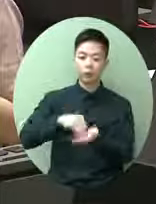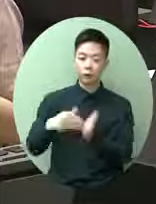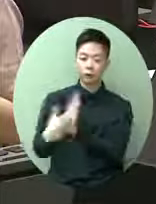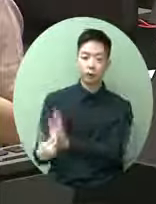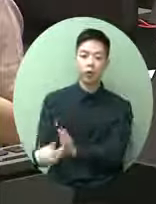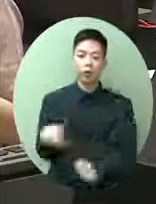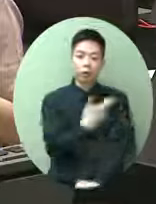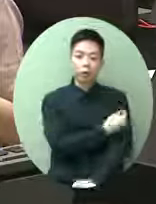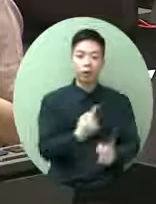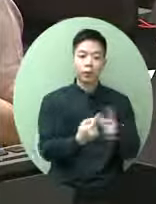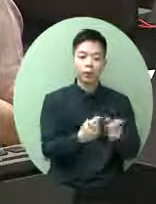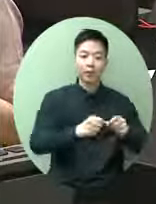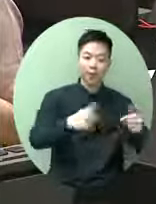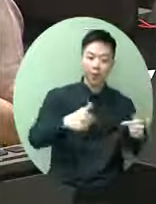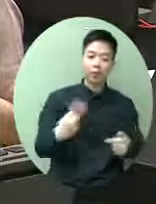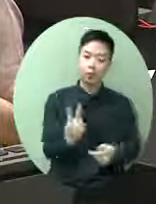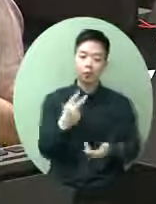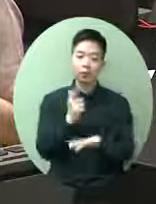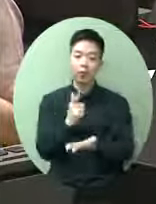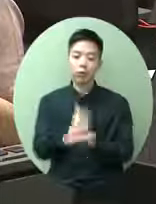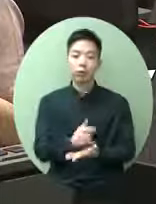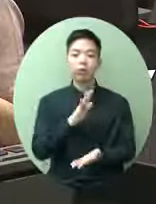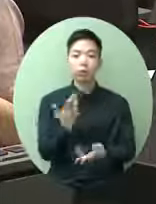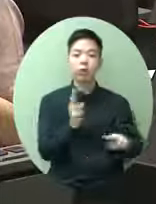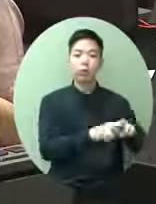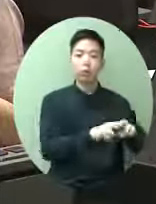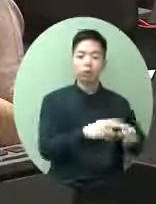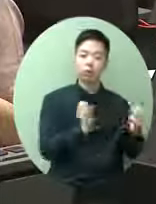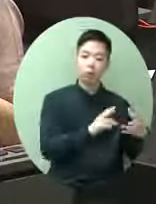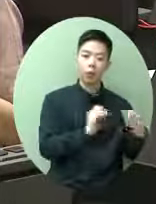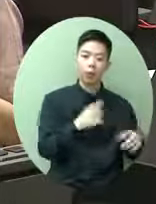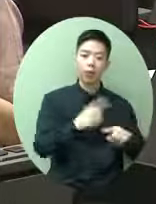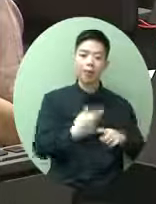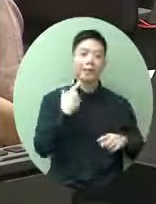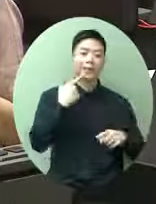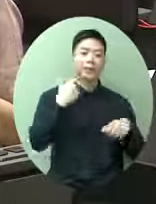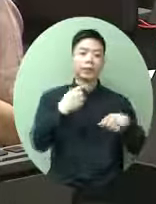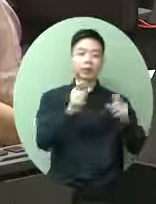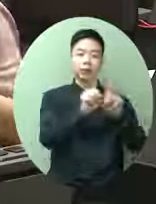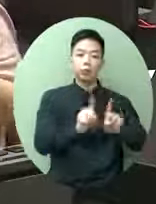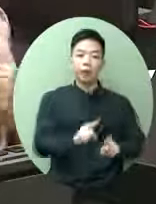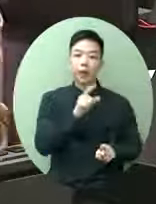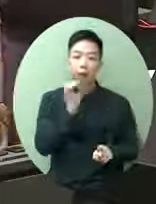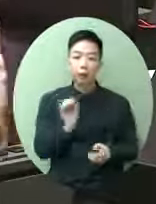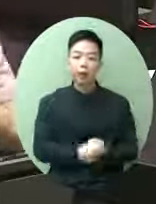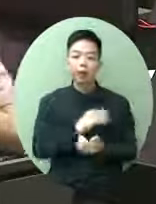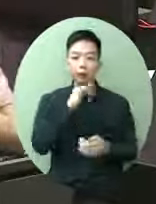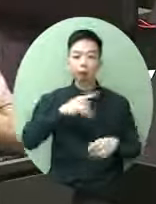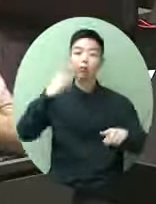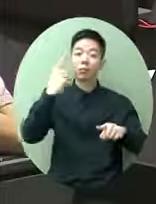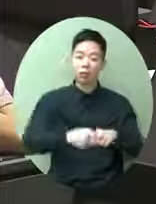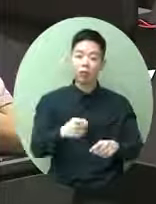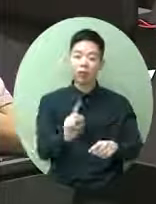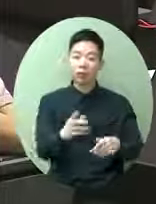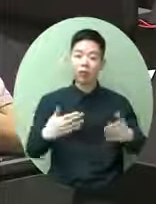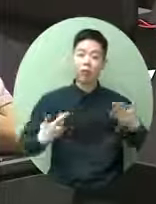其實在同內地相對過程中到底有沒有一些硬性指標或者去到某一些指標的時候其實就真正是可以通